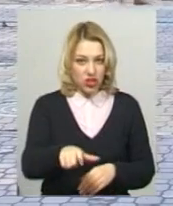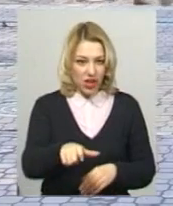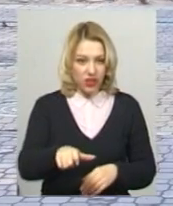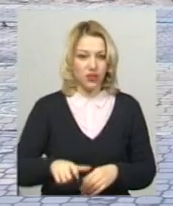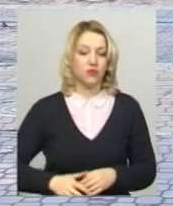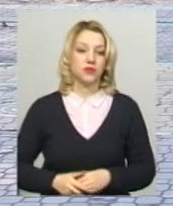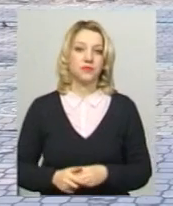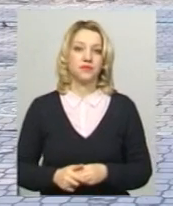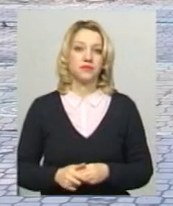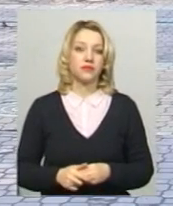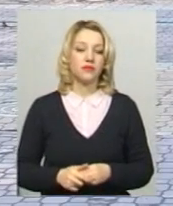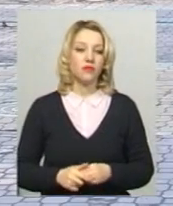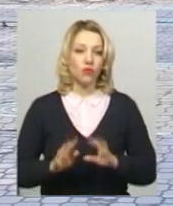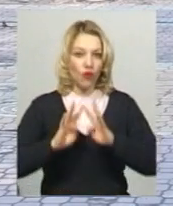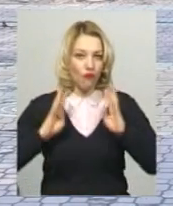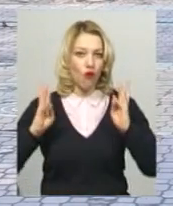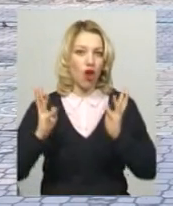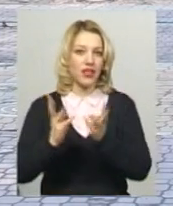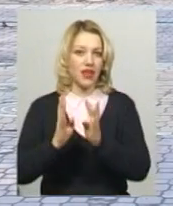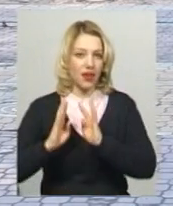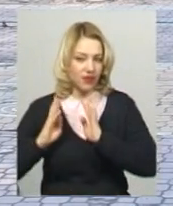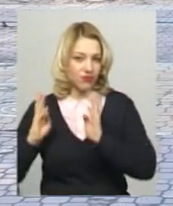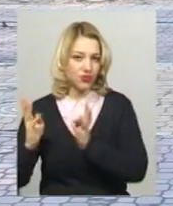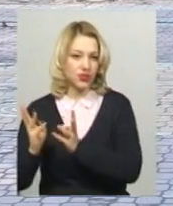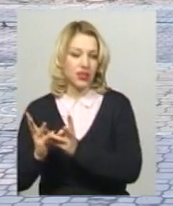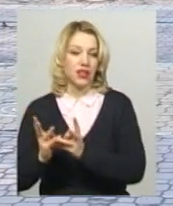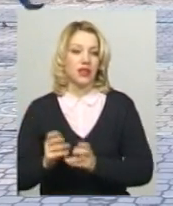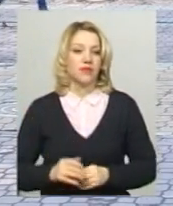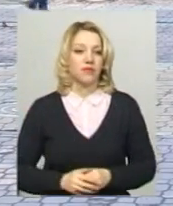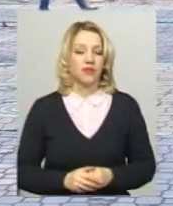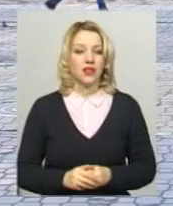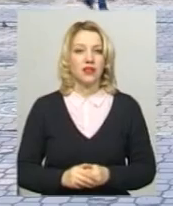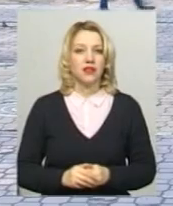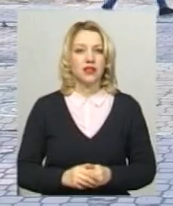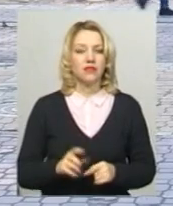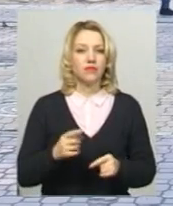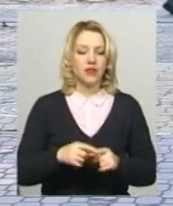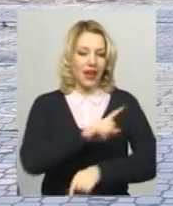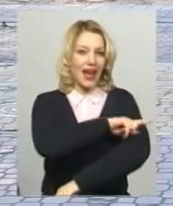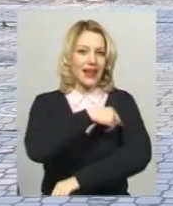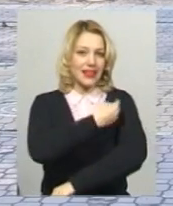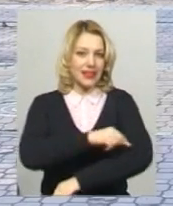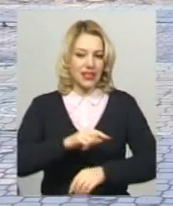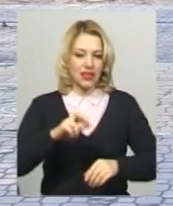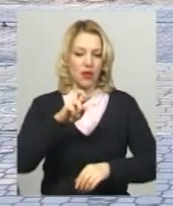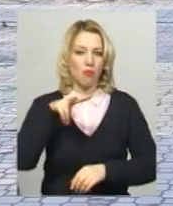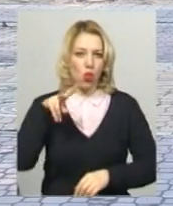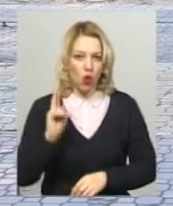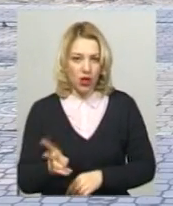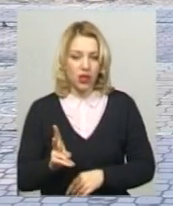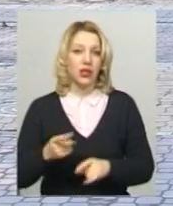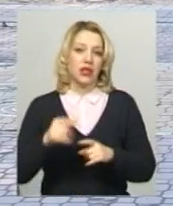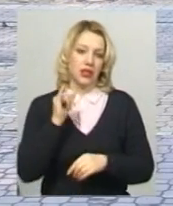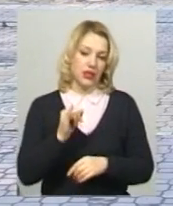вольєрів, карантинного, так називаємого блоку, приймального блоку.